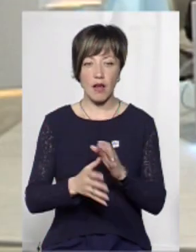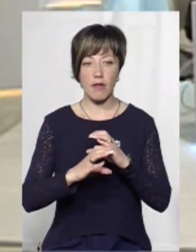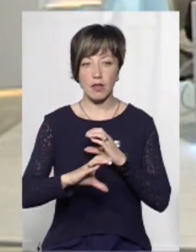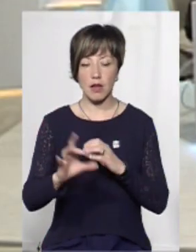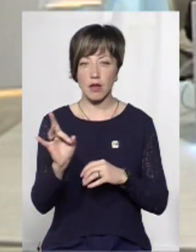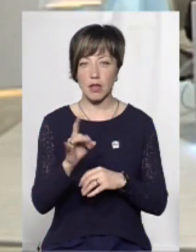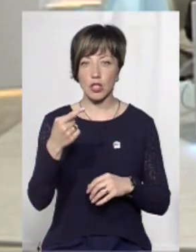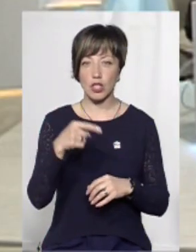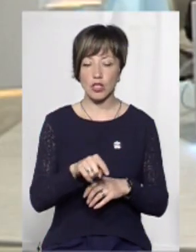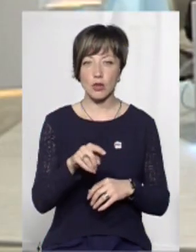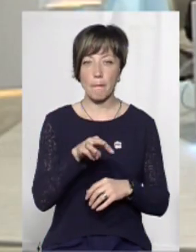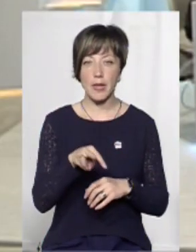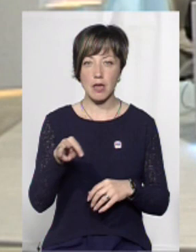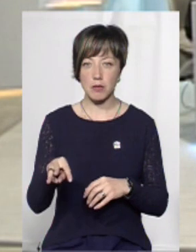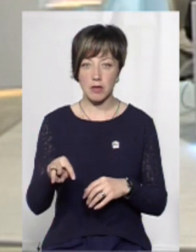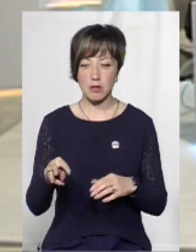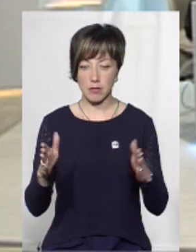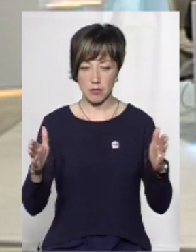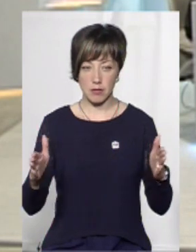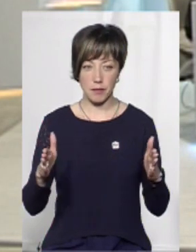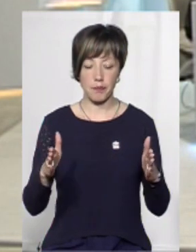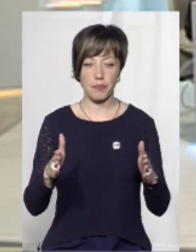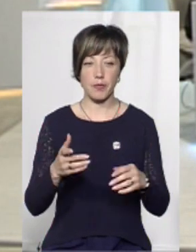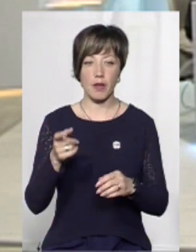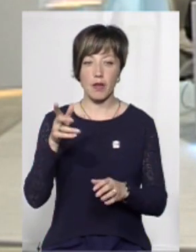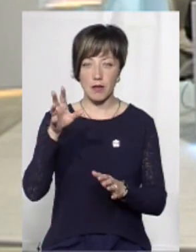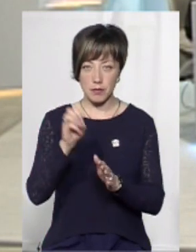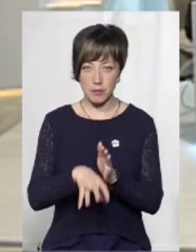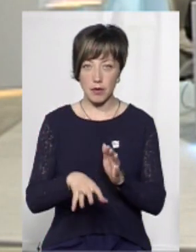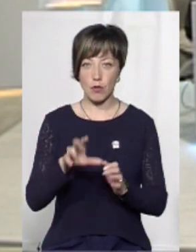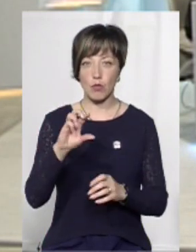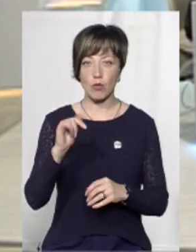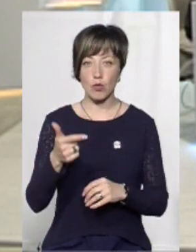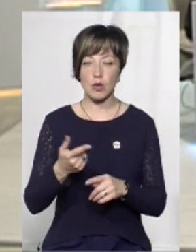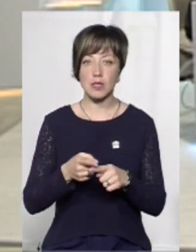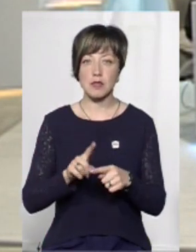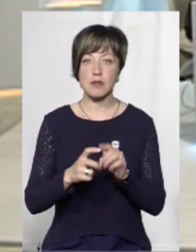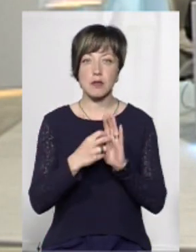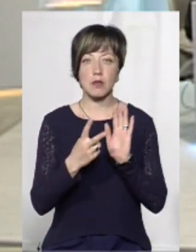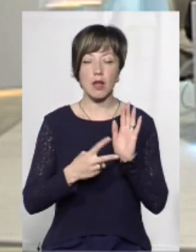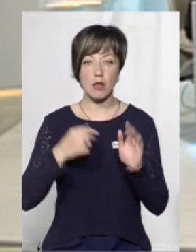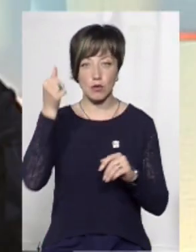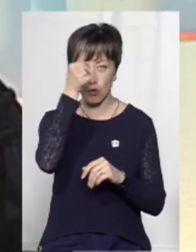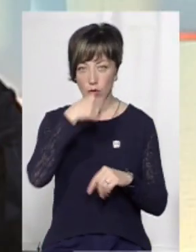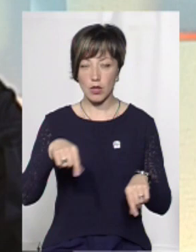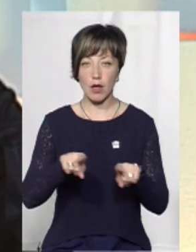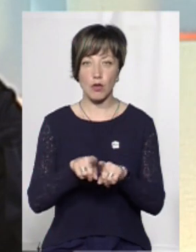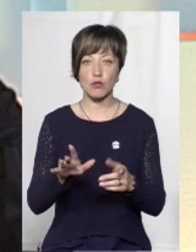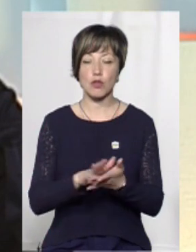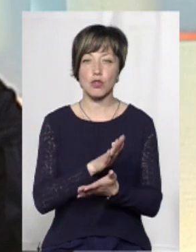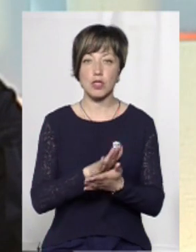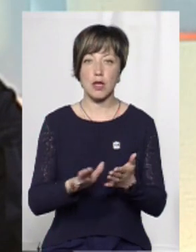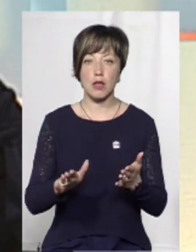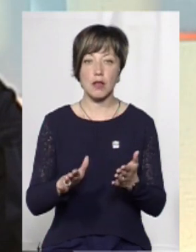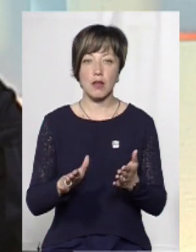каналізація діаметром тисячу міліметрів, яка скинула його в річку Південний Буг. В 2017 році також ми прочищали